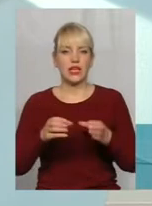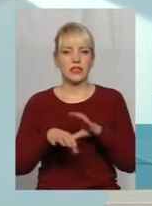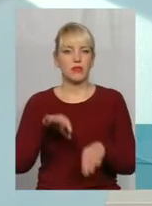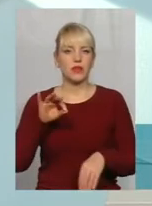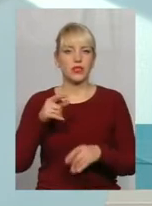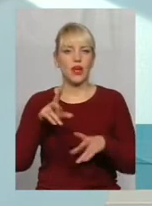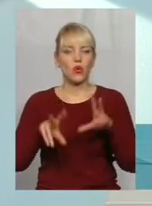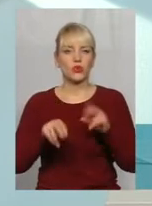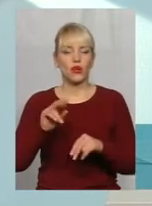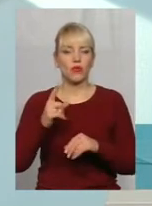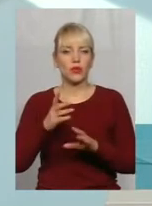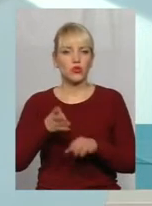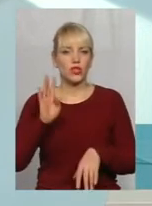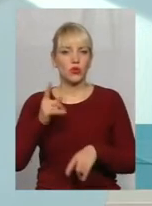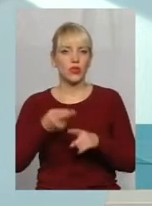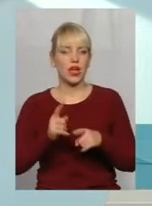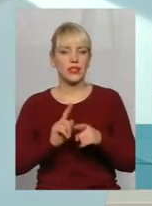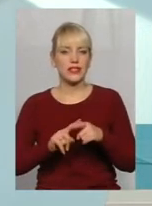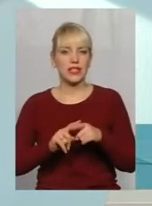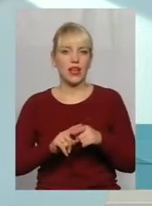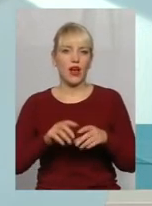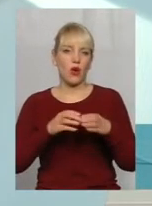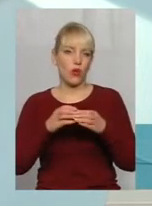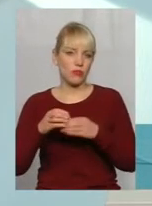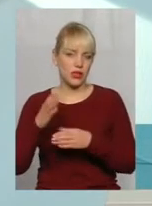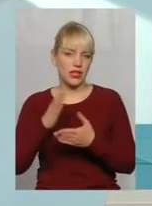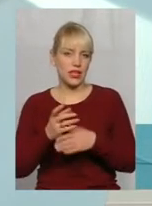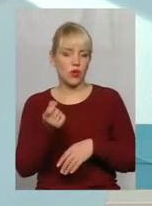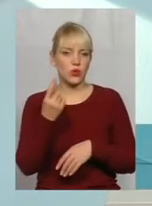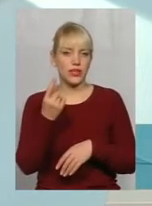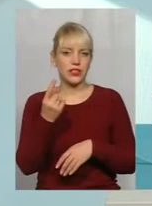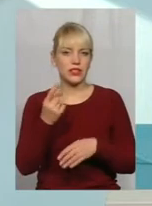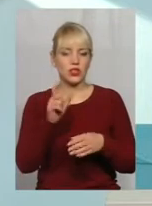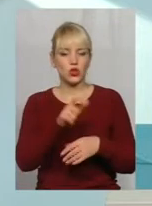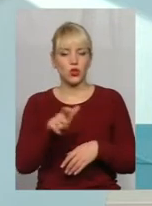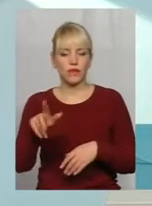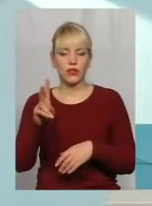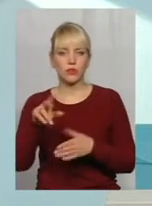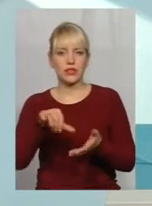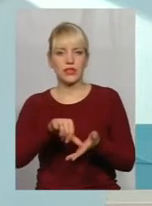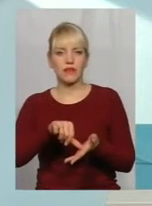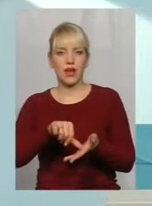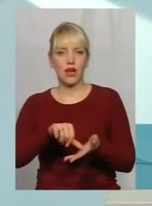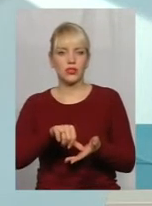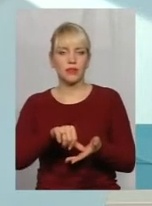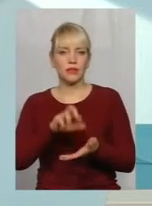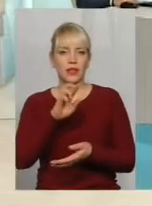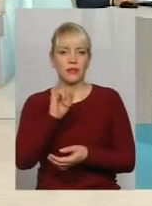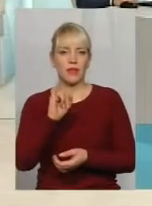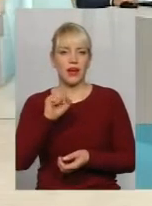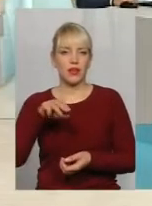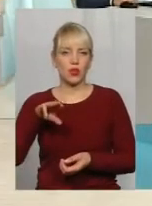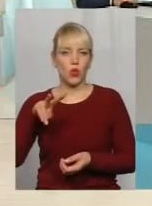розраховує в першу чергу на ці команди. Тобто є 11 чоловік, які представляють біатлон, і